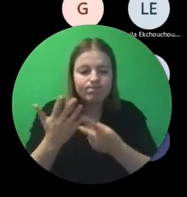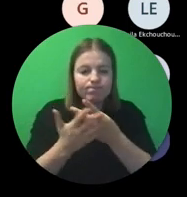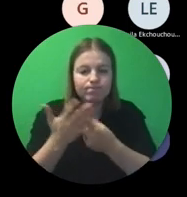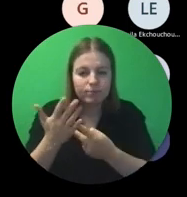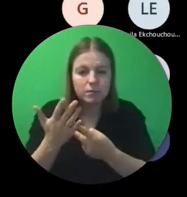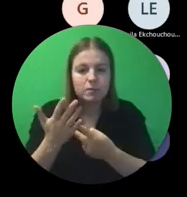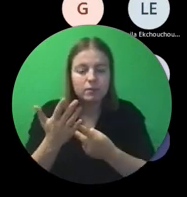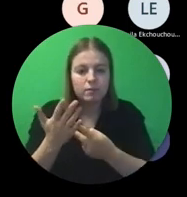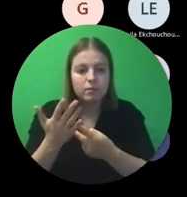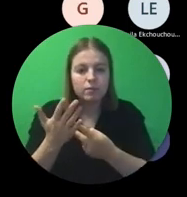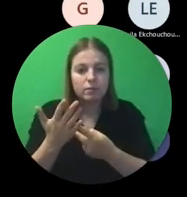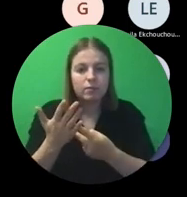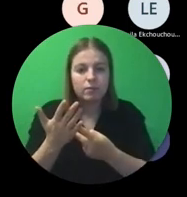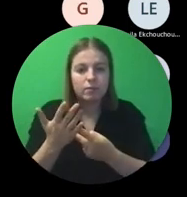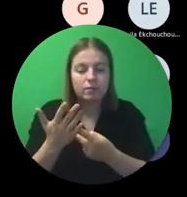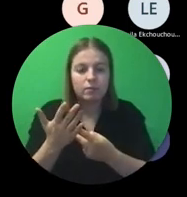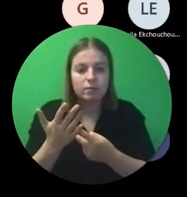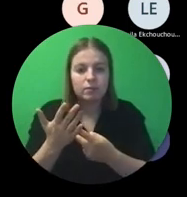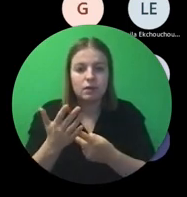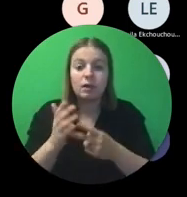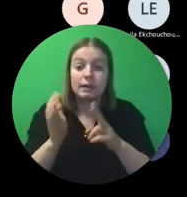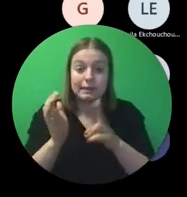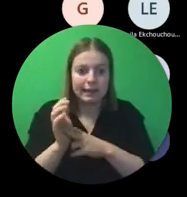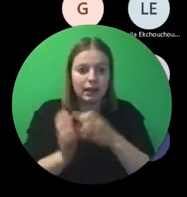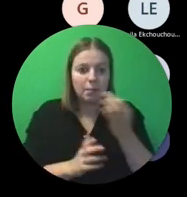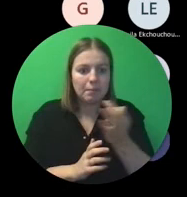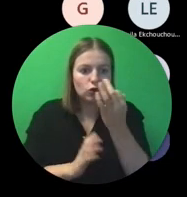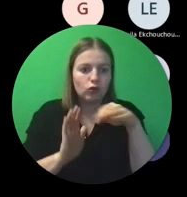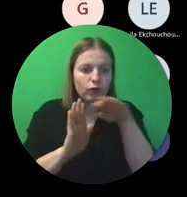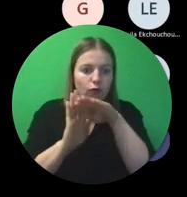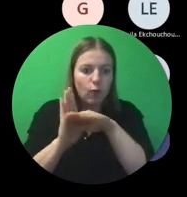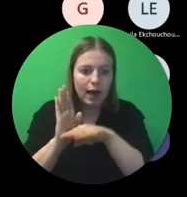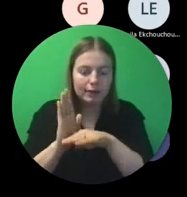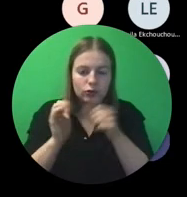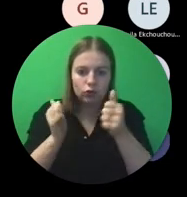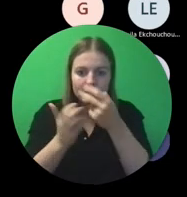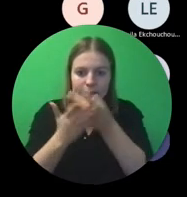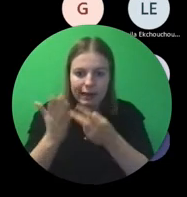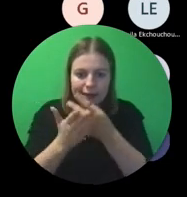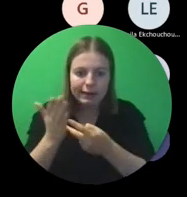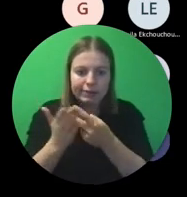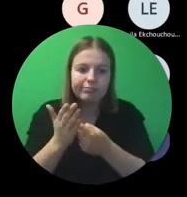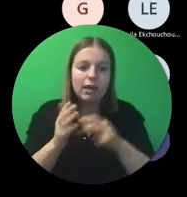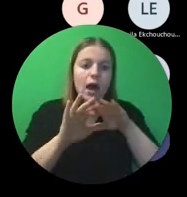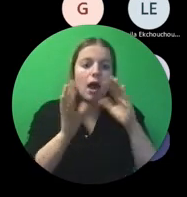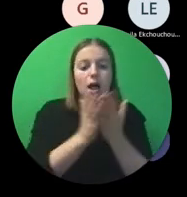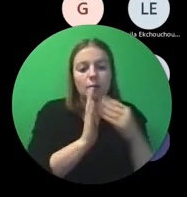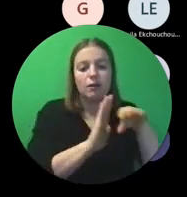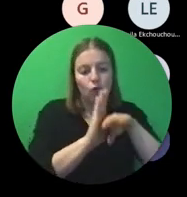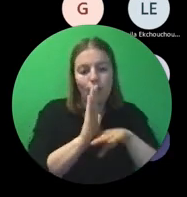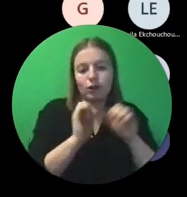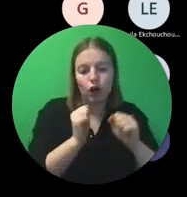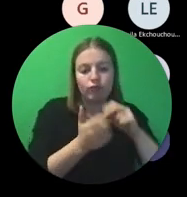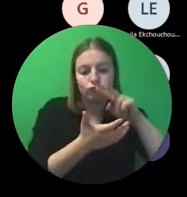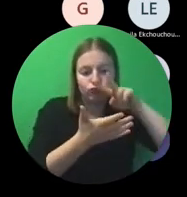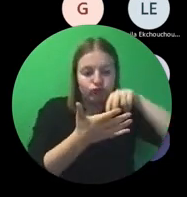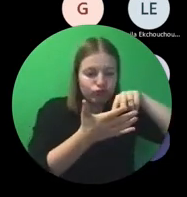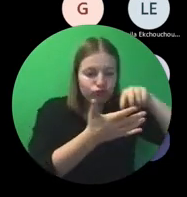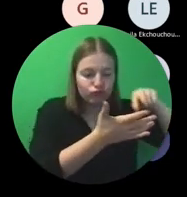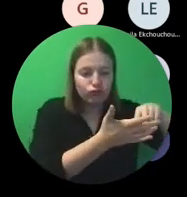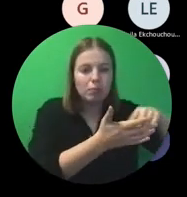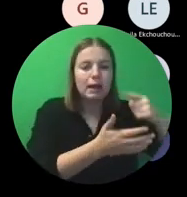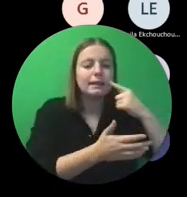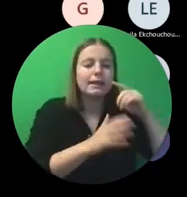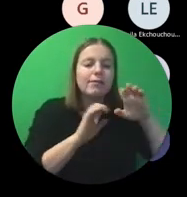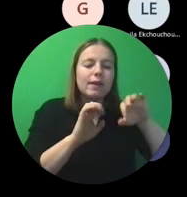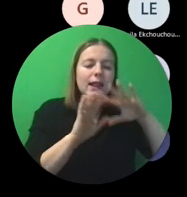zeggen, zeker dat eerste gedeelte, je van ons krijgt, die bijzondere voorwaarden. De algemene, ja, lees die eens door, maar je zal zien dat er